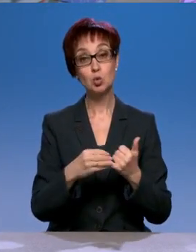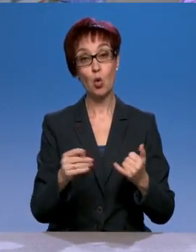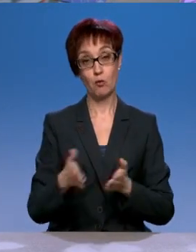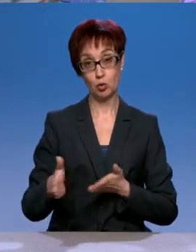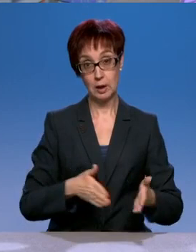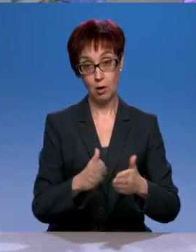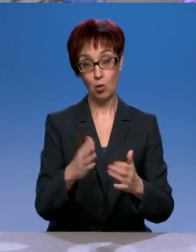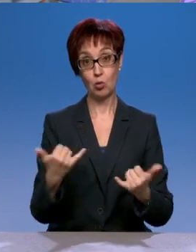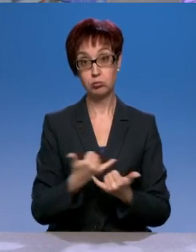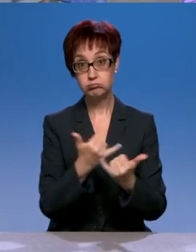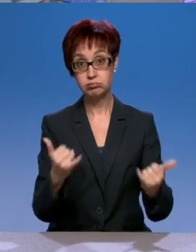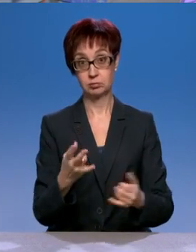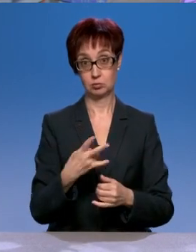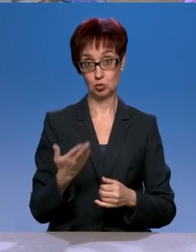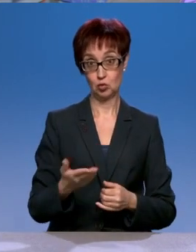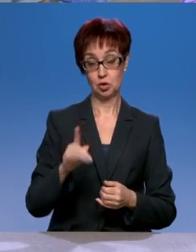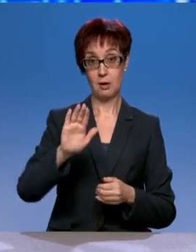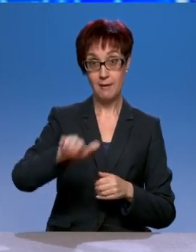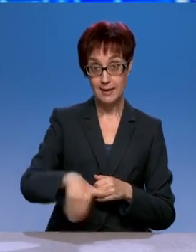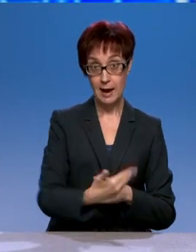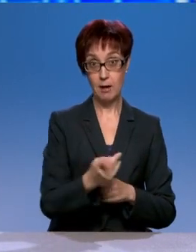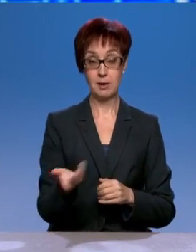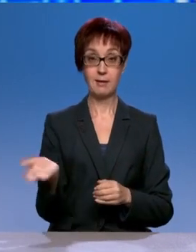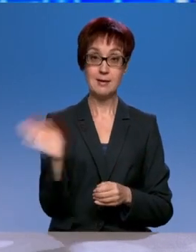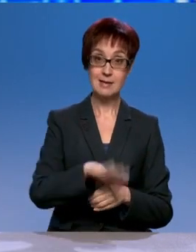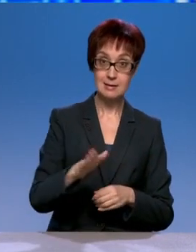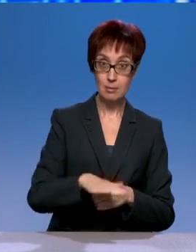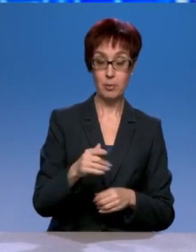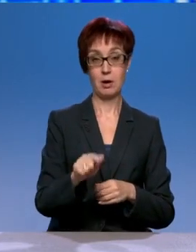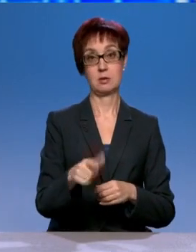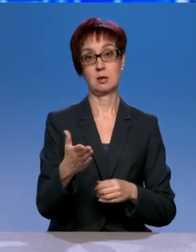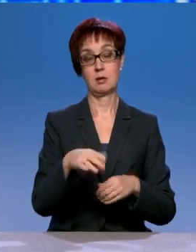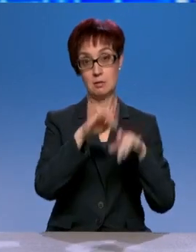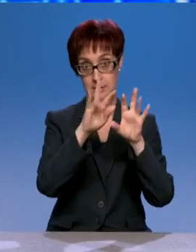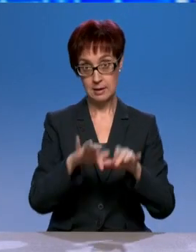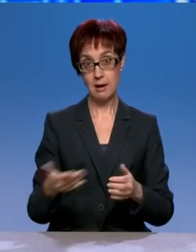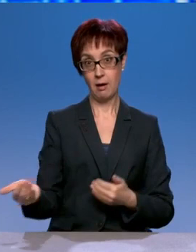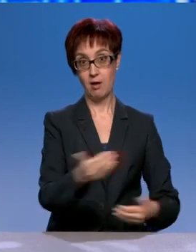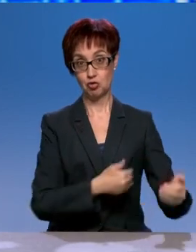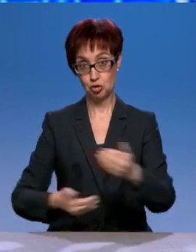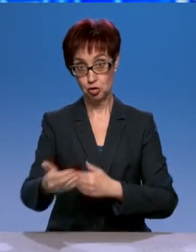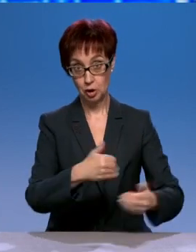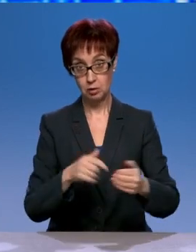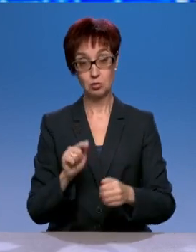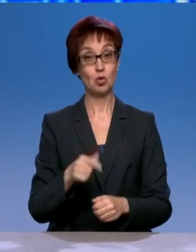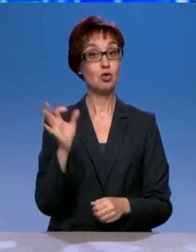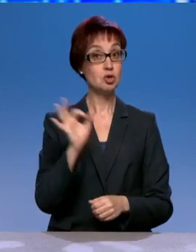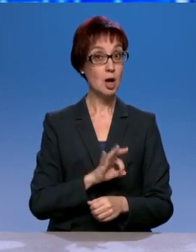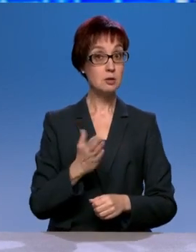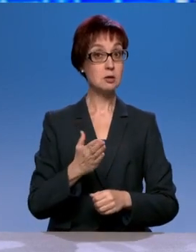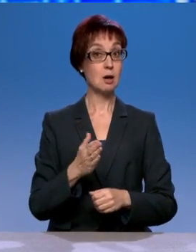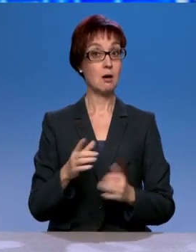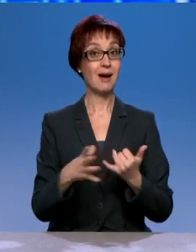зимой чистить ее от снега. Но, к сожалению, просто грунтовые дороги часто вообще ничьи. Но если грунтовая дорога находится на